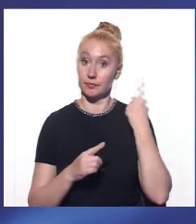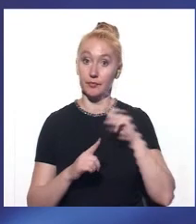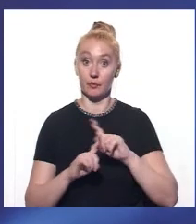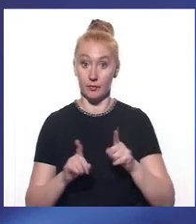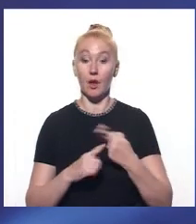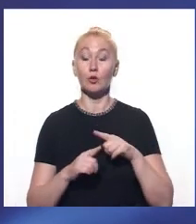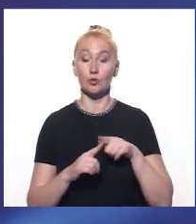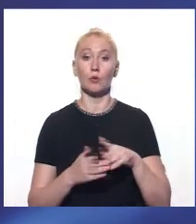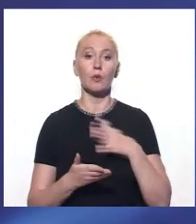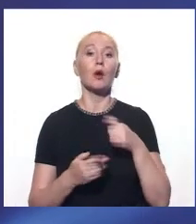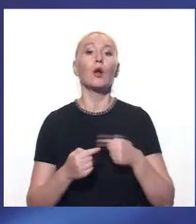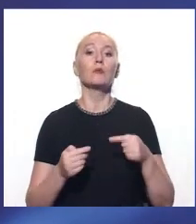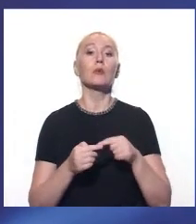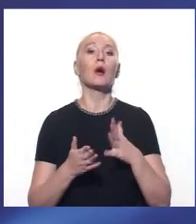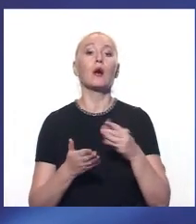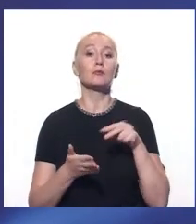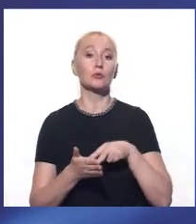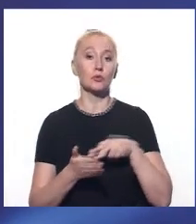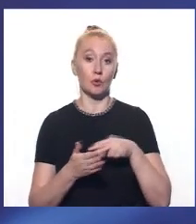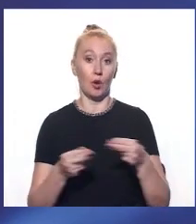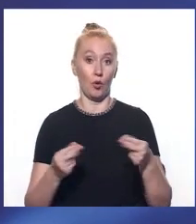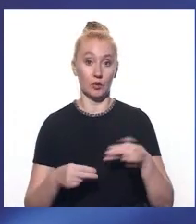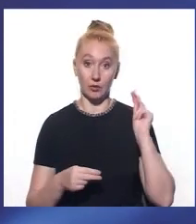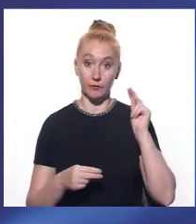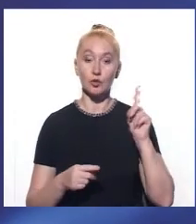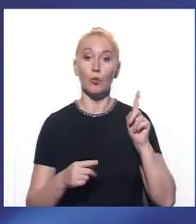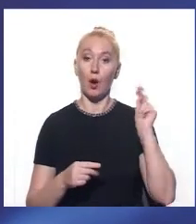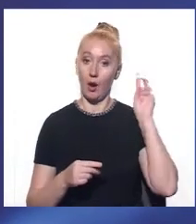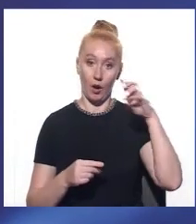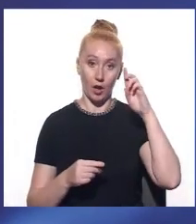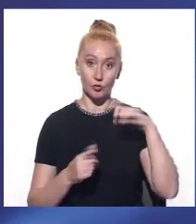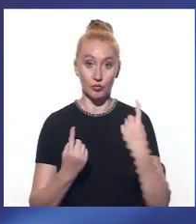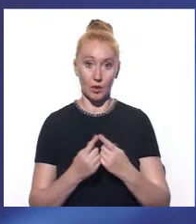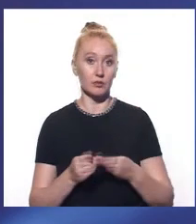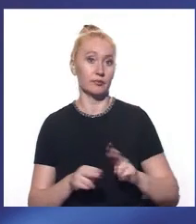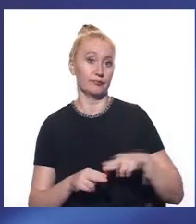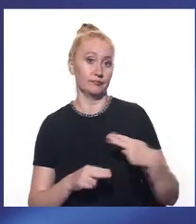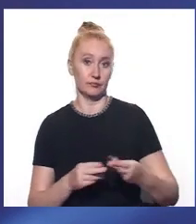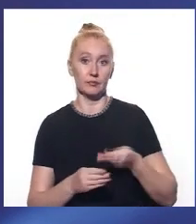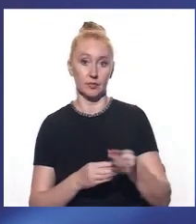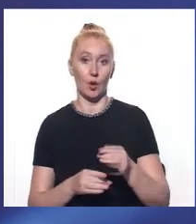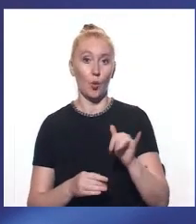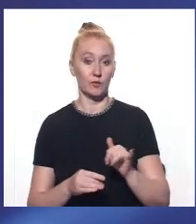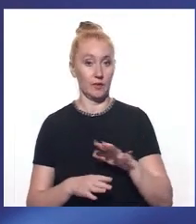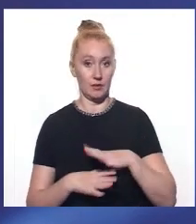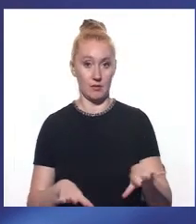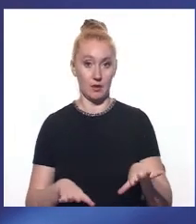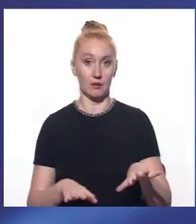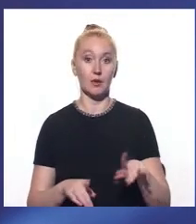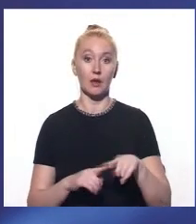щоб встановити таку вартість за контрактне навчання, щоб державі не довелося дофінансовувати університети.